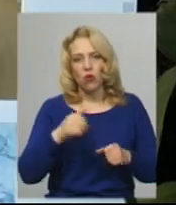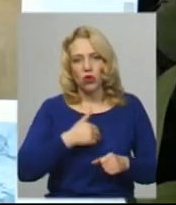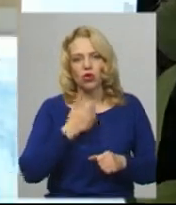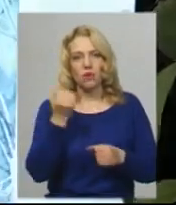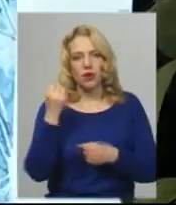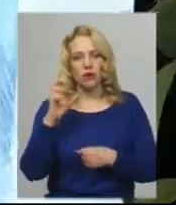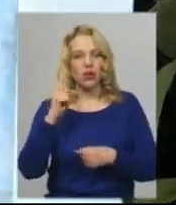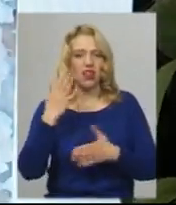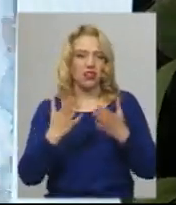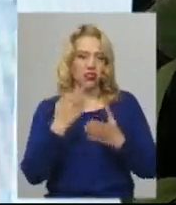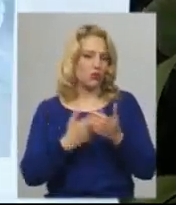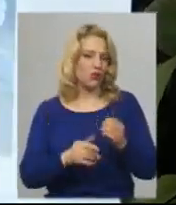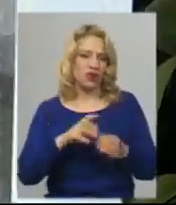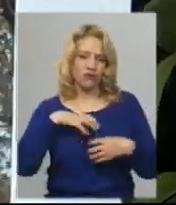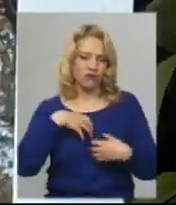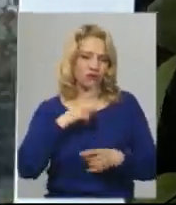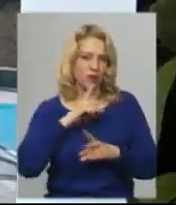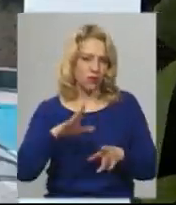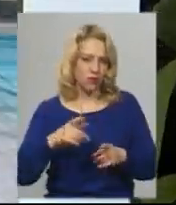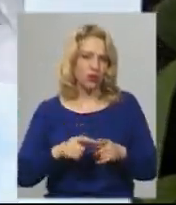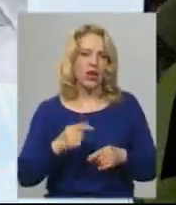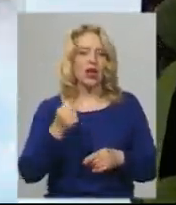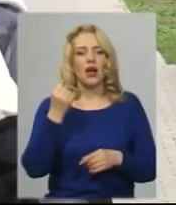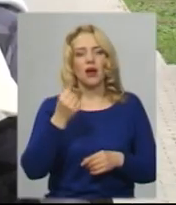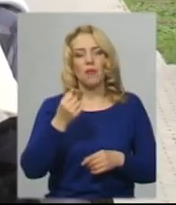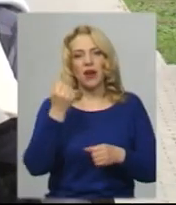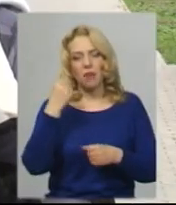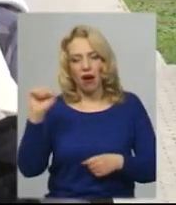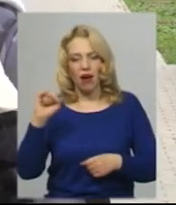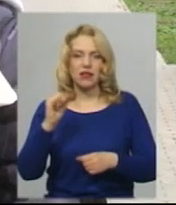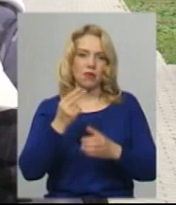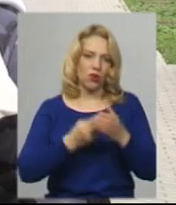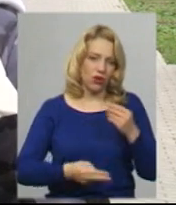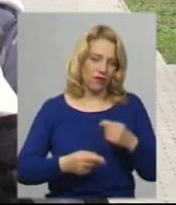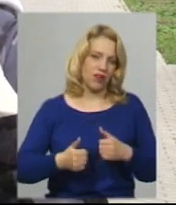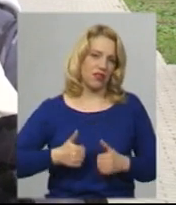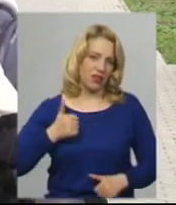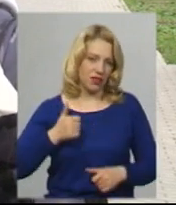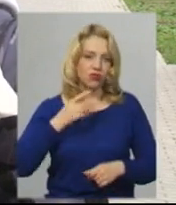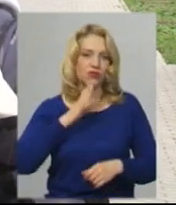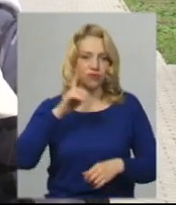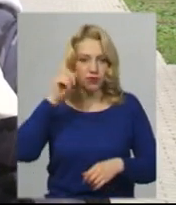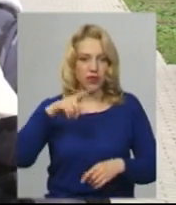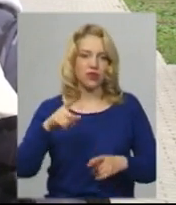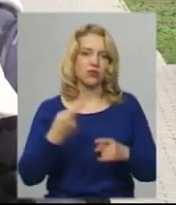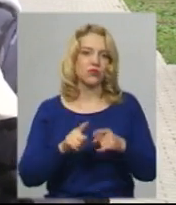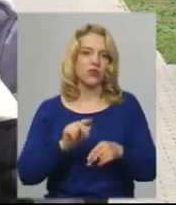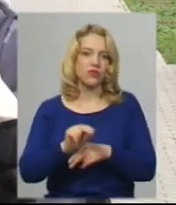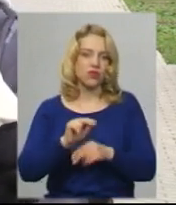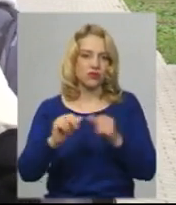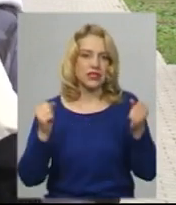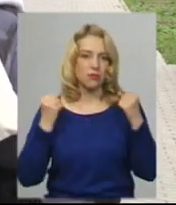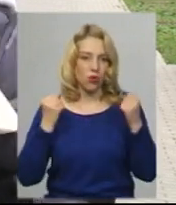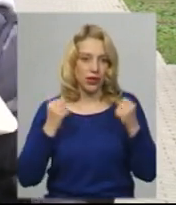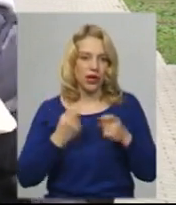в разі поразки не засмутиться. Перемагати і програвати гідно її, каже, навчив спорт. Однозначно не засмутюсь, тому що в будь